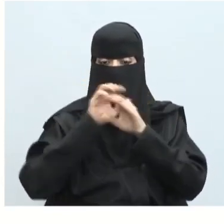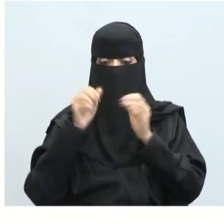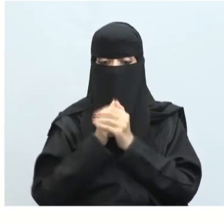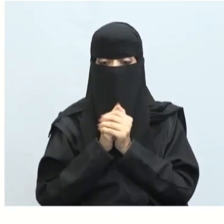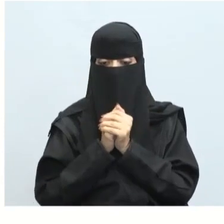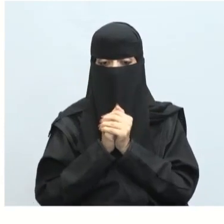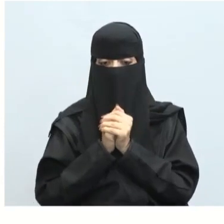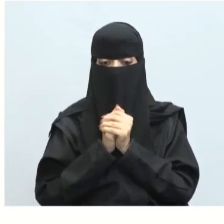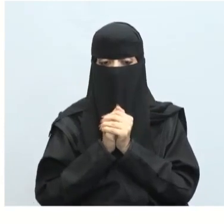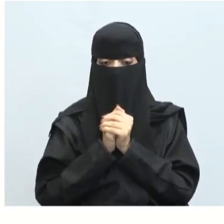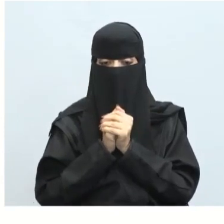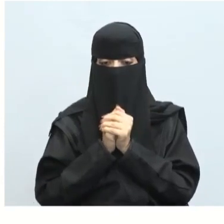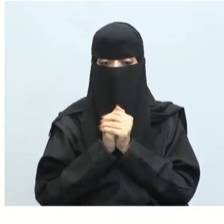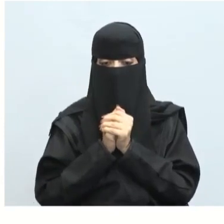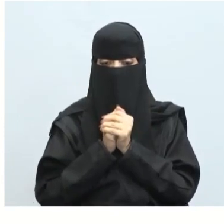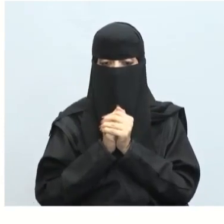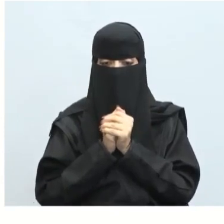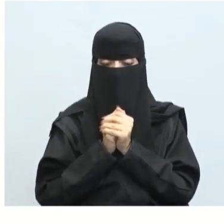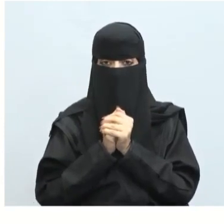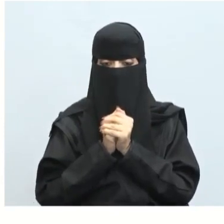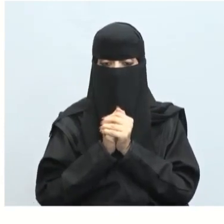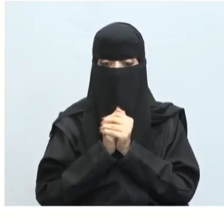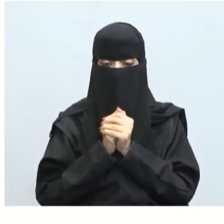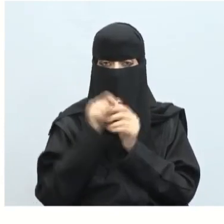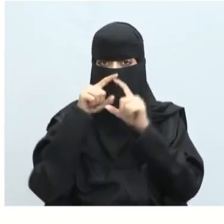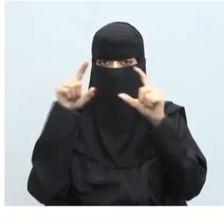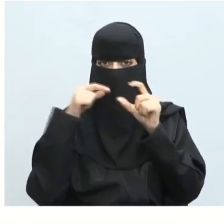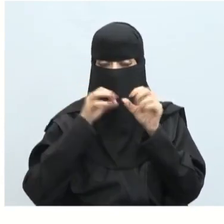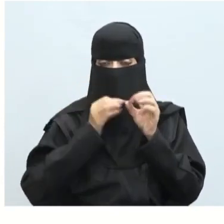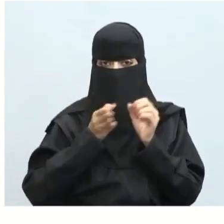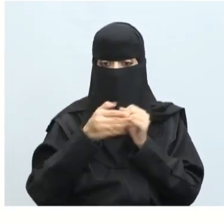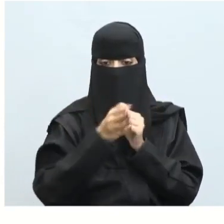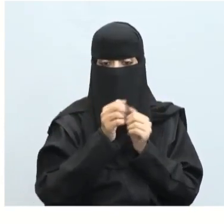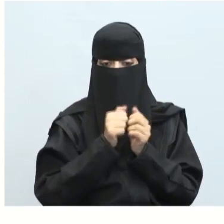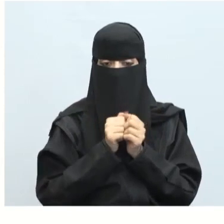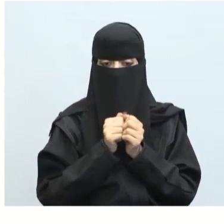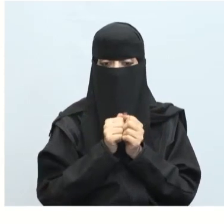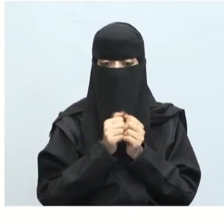آيكون ماب آيكون أيقونة الخريطة